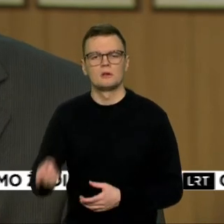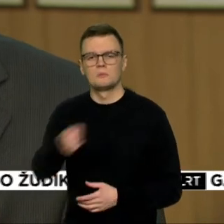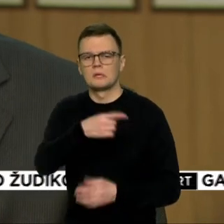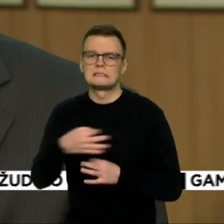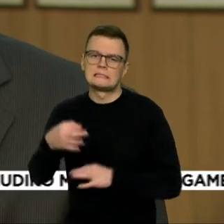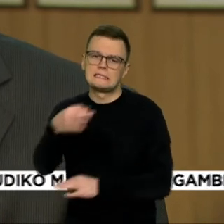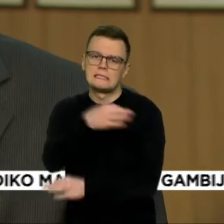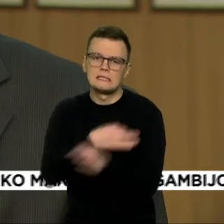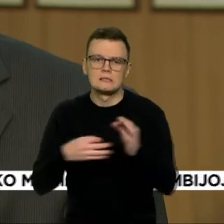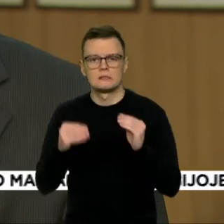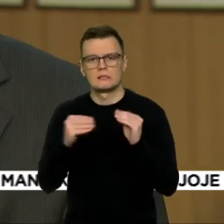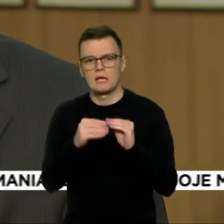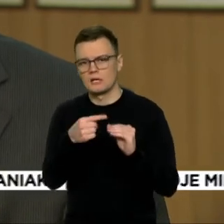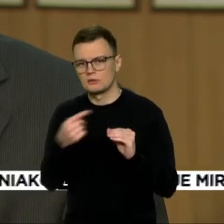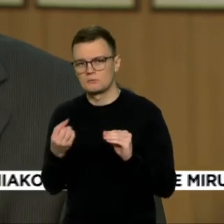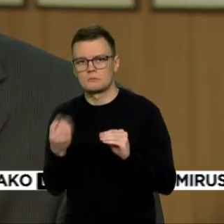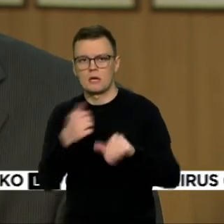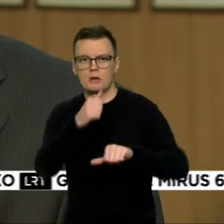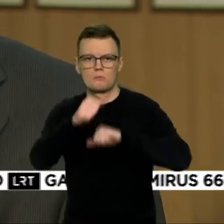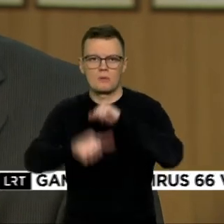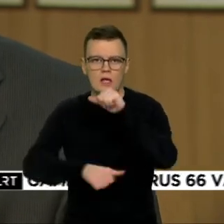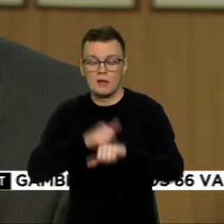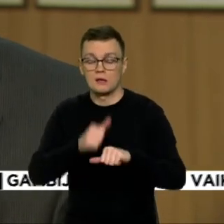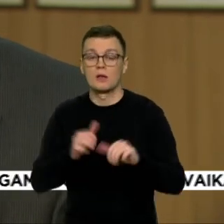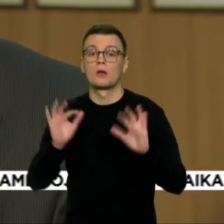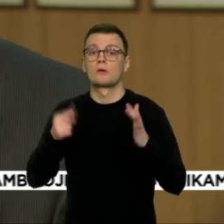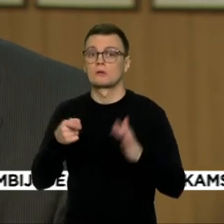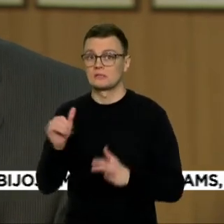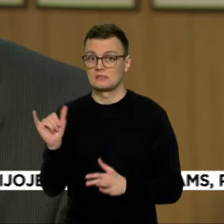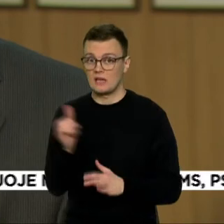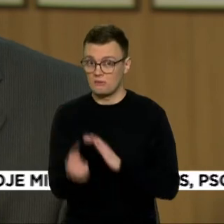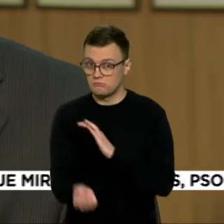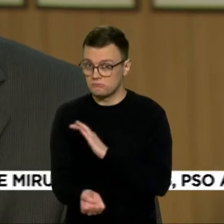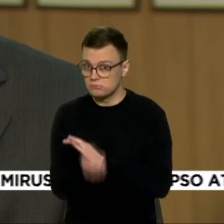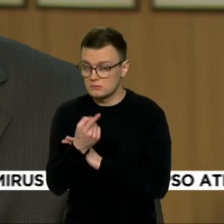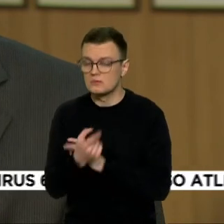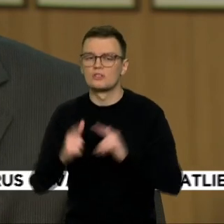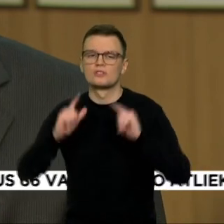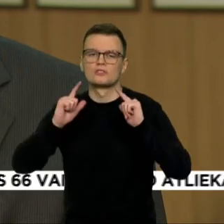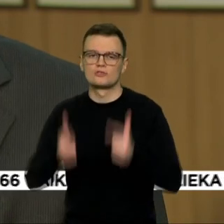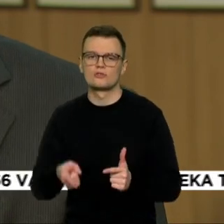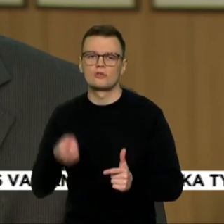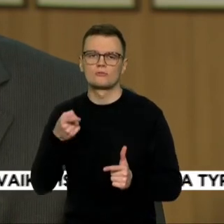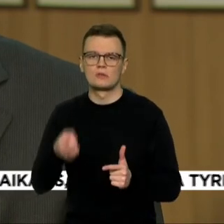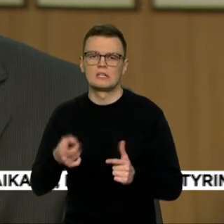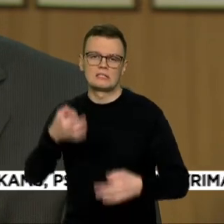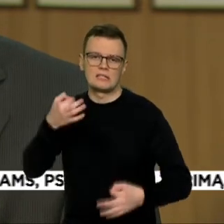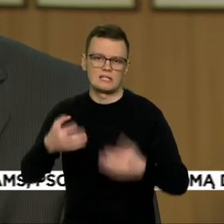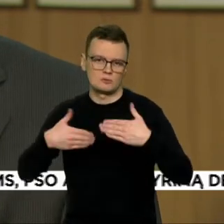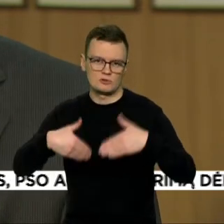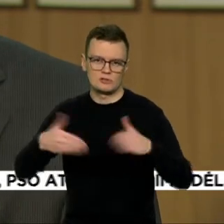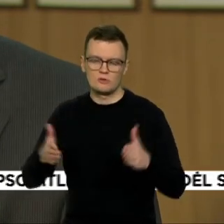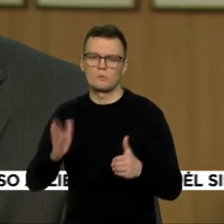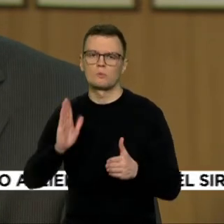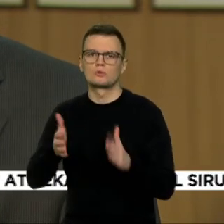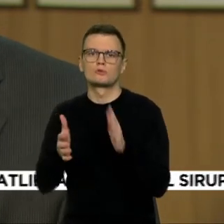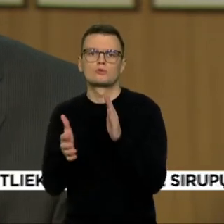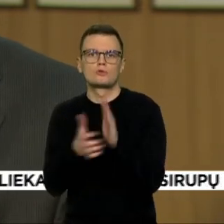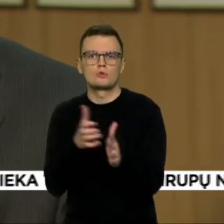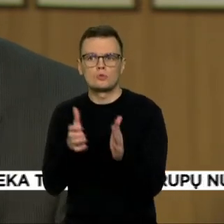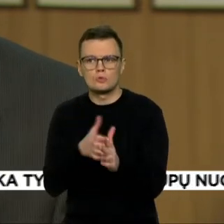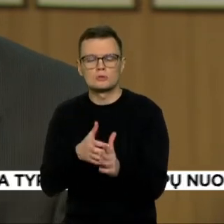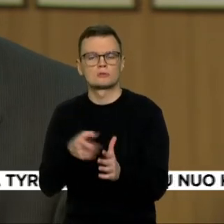penkiolikos metų, esant tokioms sąlygoms, iš tikrųjų teismų sistemoje dirbs nepakankamai kompetitingi